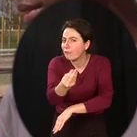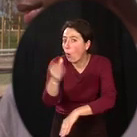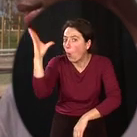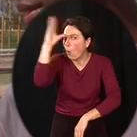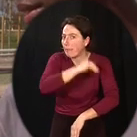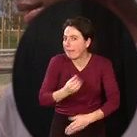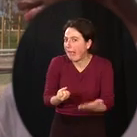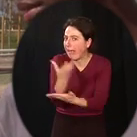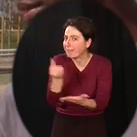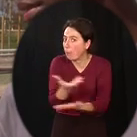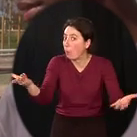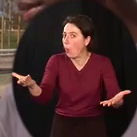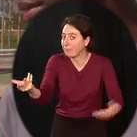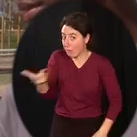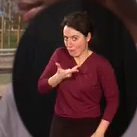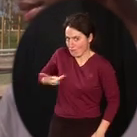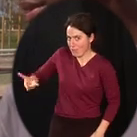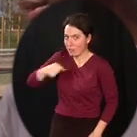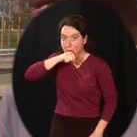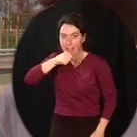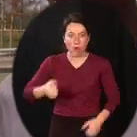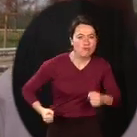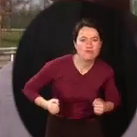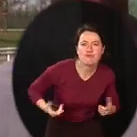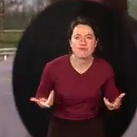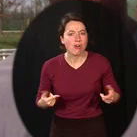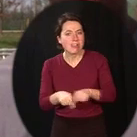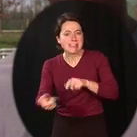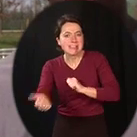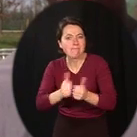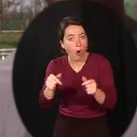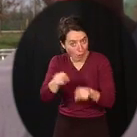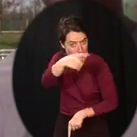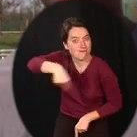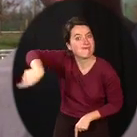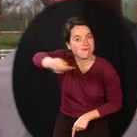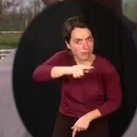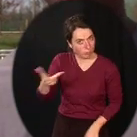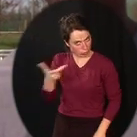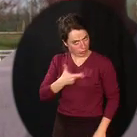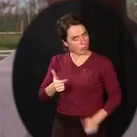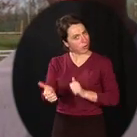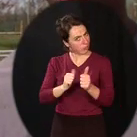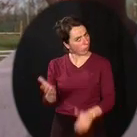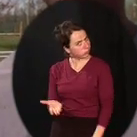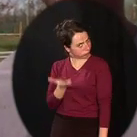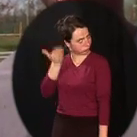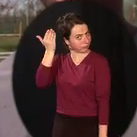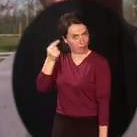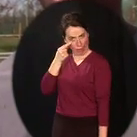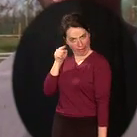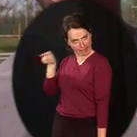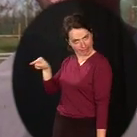Nous aussi, comme vous, on adore courir, se dépenser, faire du sport. Et on est même des grands sportifs. Regardez.